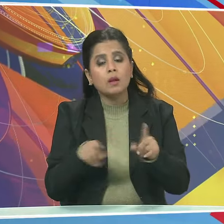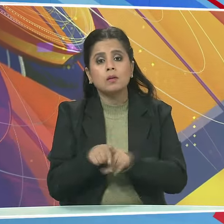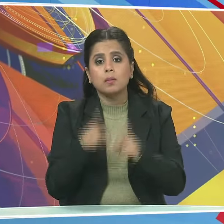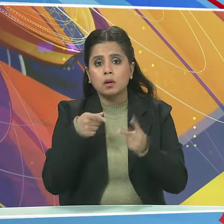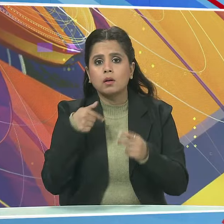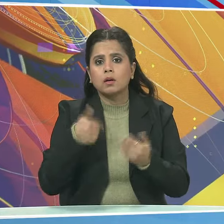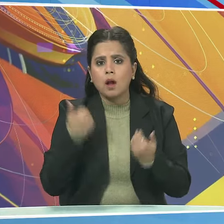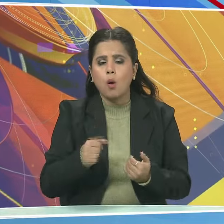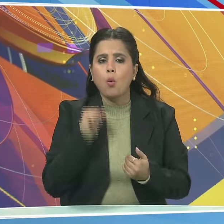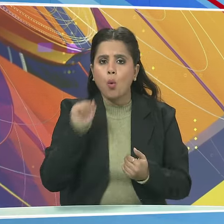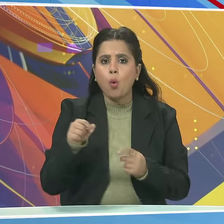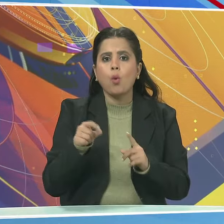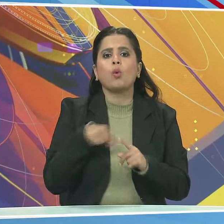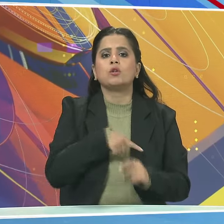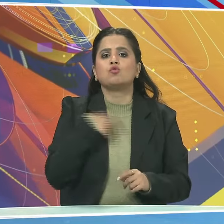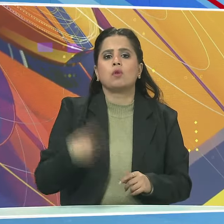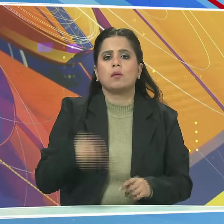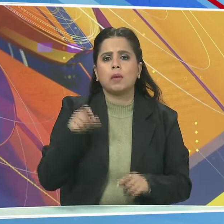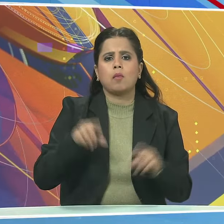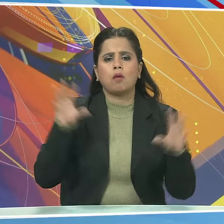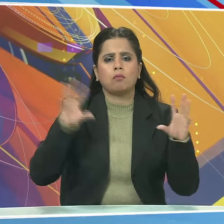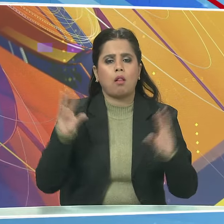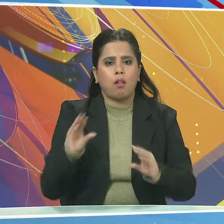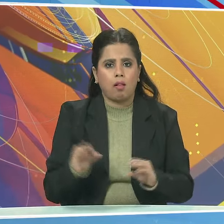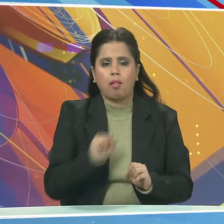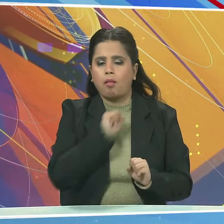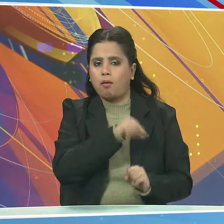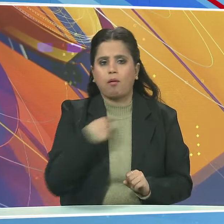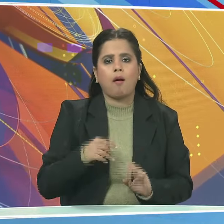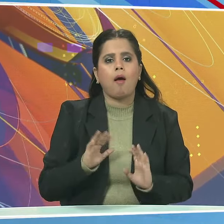देश की जनसंख्या में गिरावट आ रही है